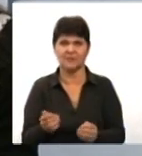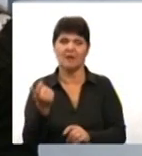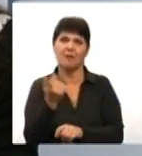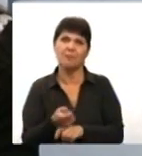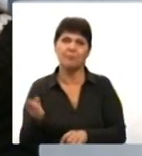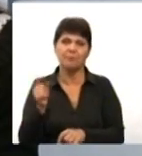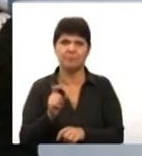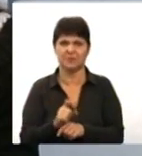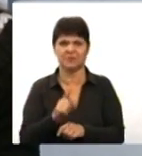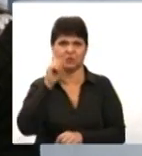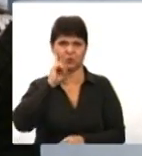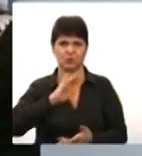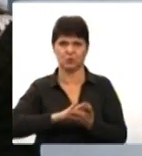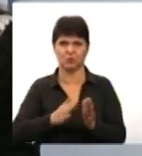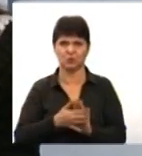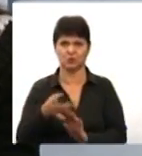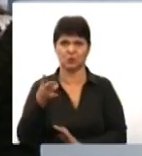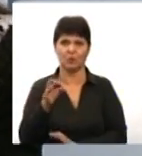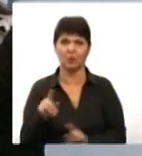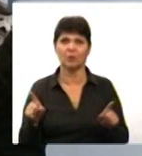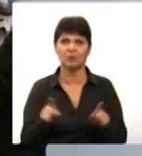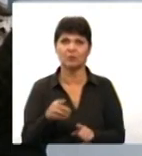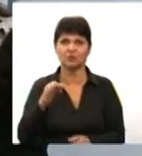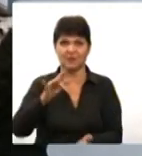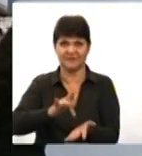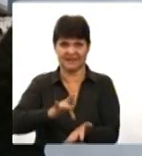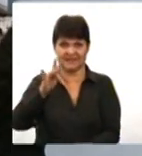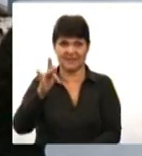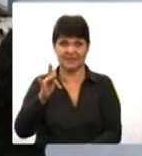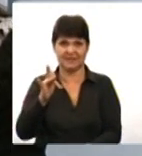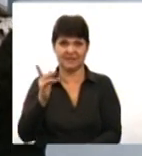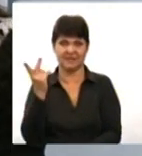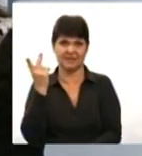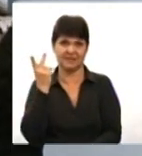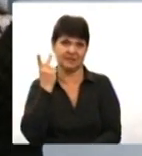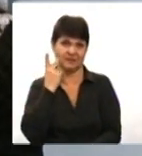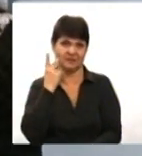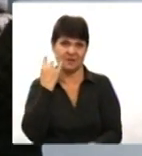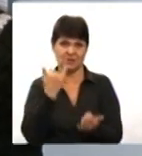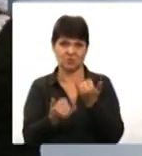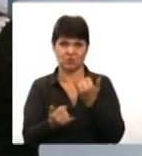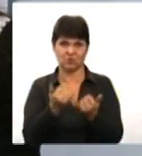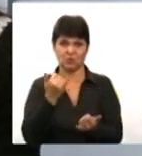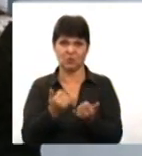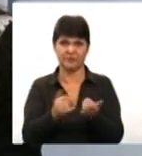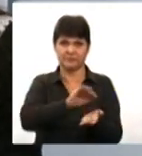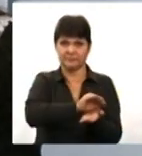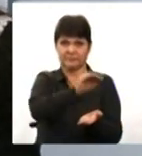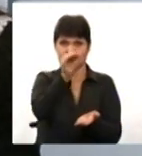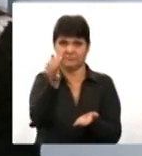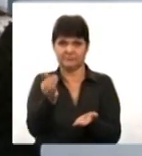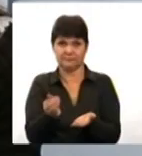зручно, тому що в центрі, наприклад, ми зустрічали жовті такі округлі